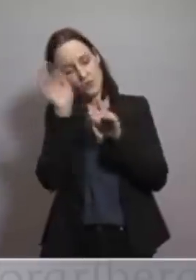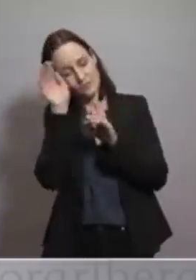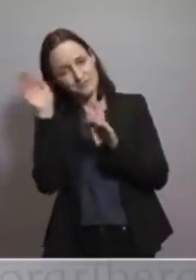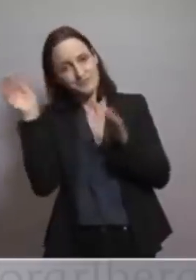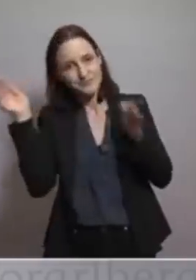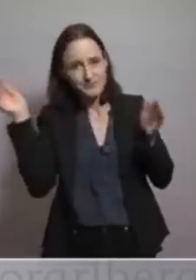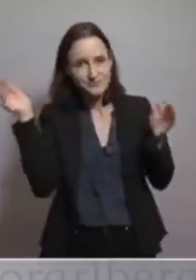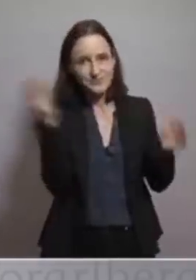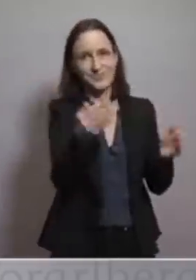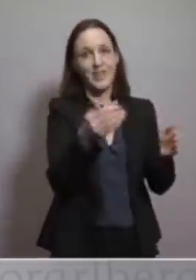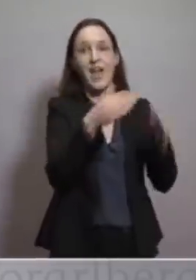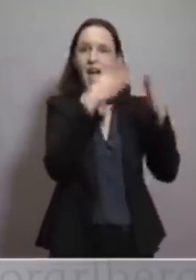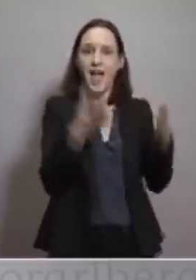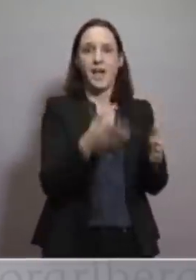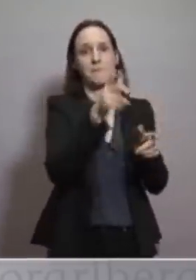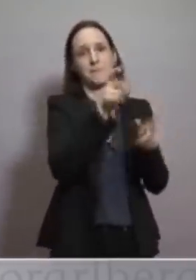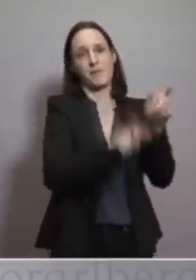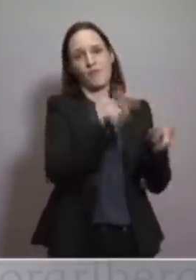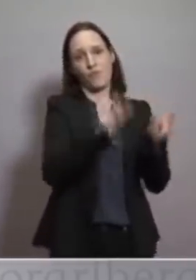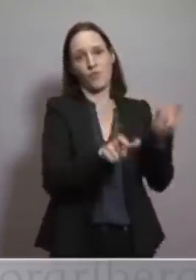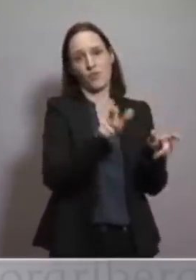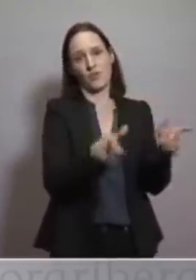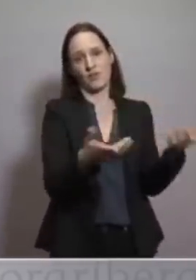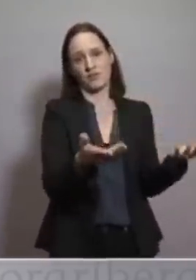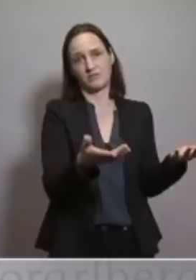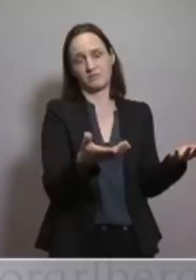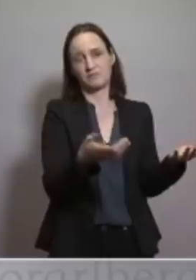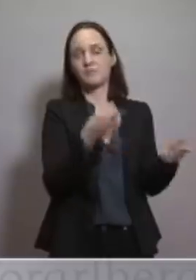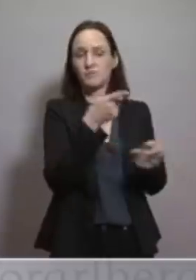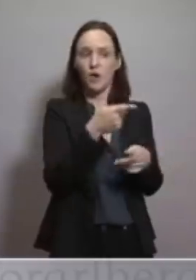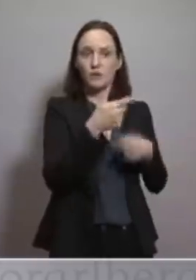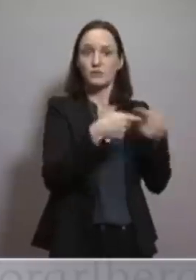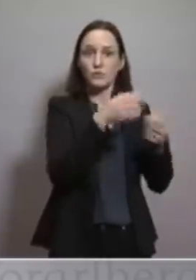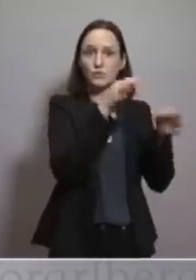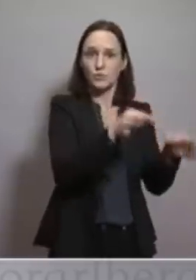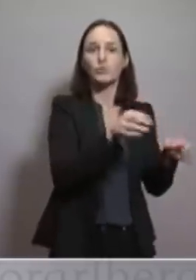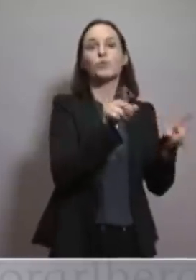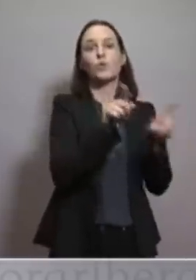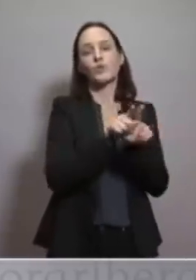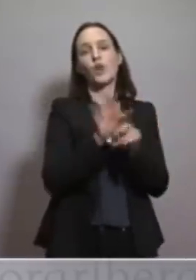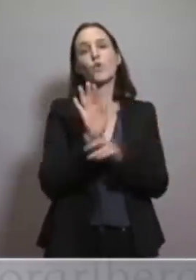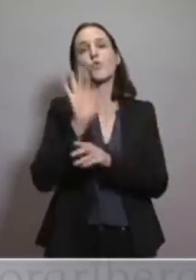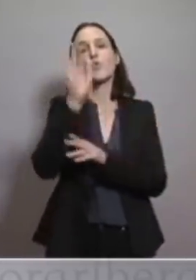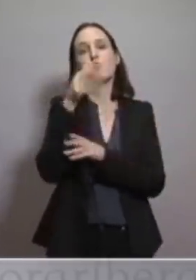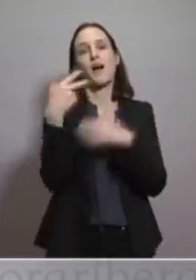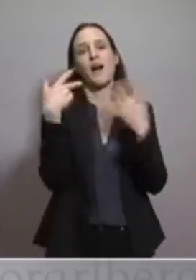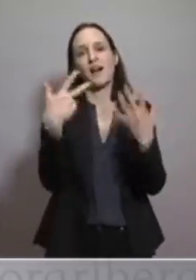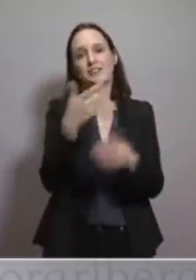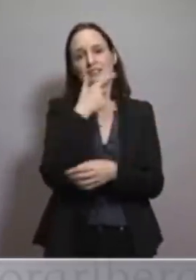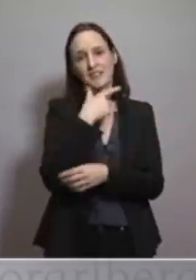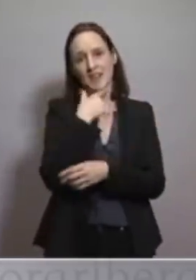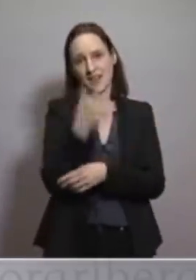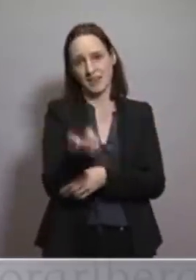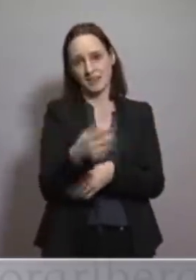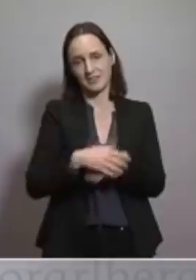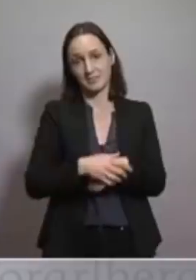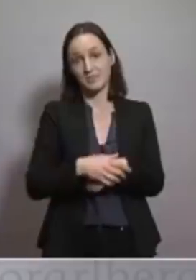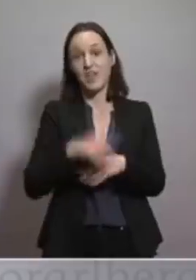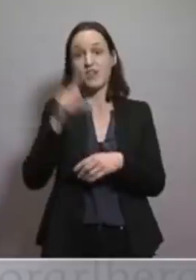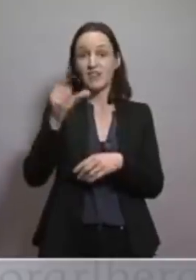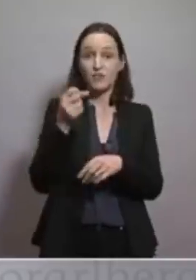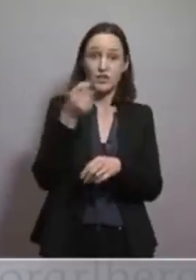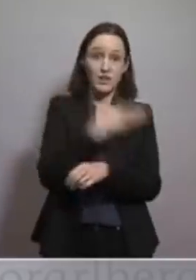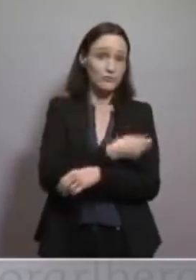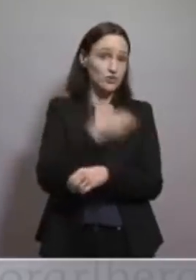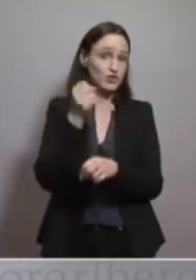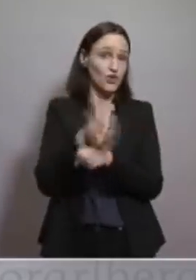Heimbewohner geimpft werden. Da sind wir auf gutem Wege. Und natürlich auch dann die über 80-Jährigen. Und je weniger Impfstoff da ist, umso größer ist die Herausforderung.